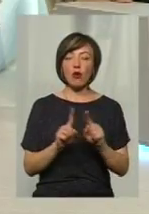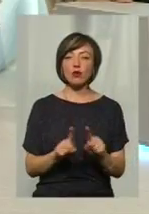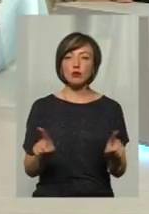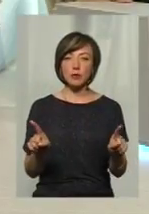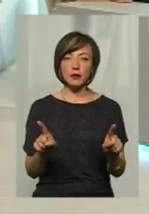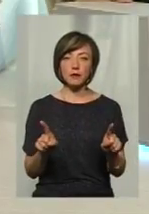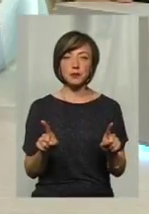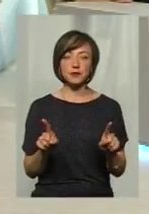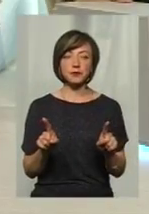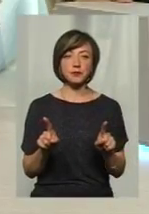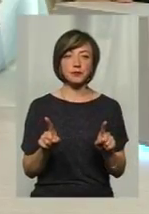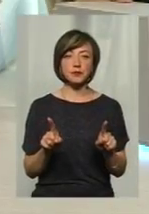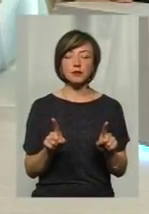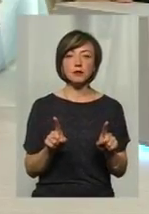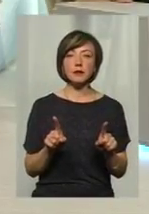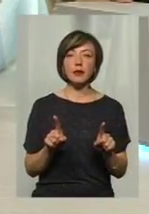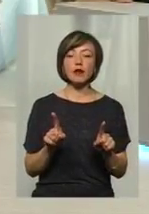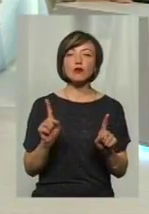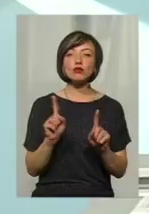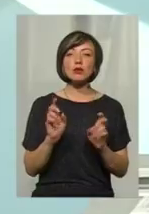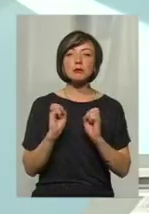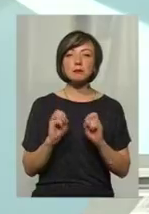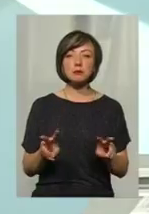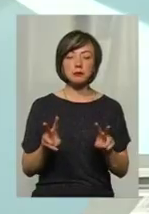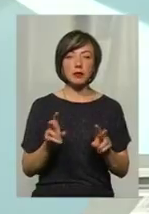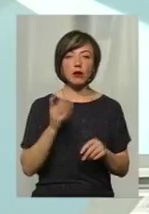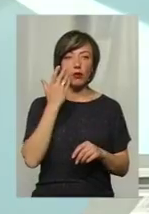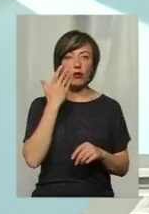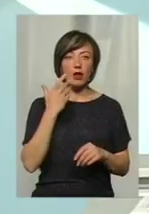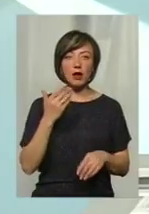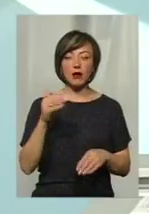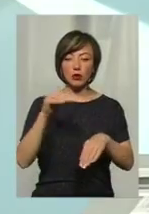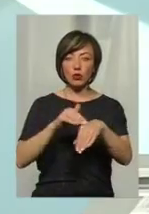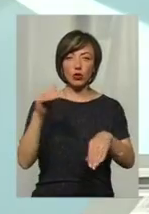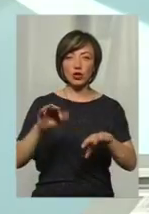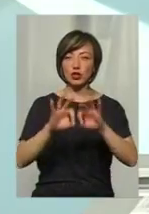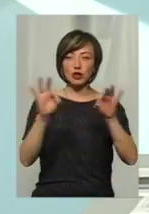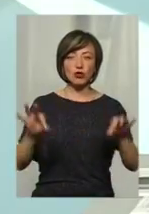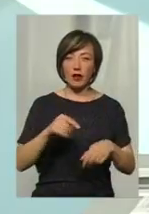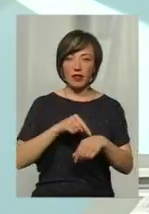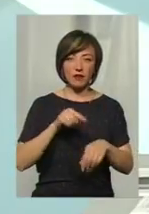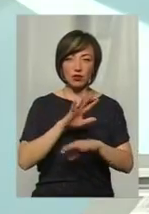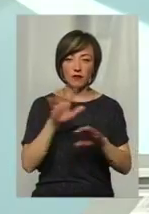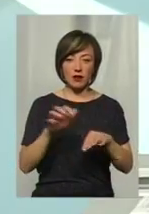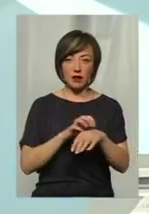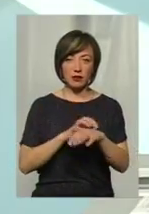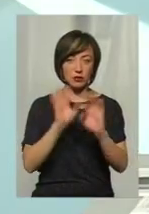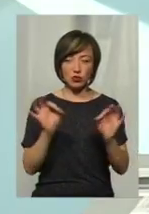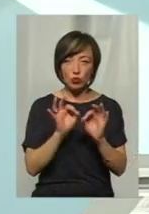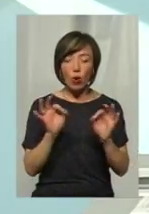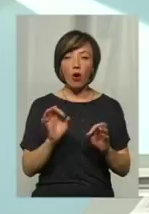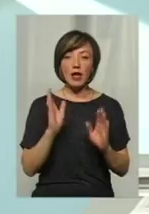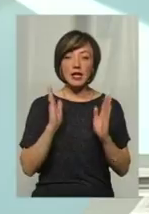Особливо, чим небезпечний, що при дотику ми не відчуваємо ніяких там подразнень і так далі.